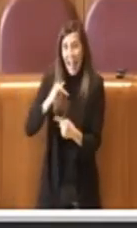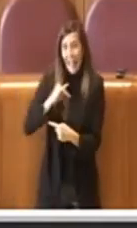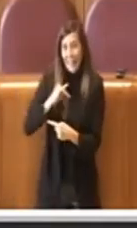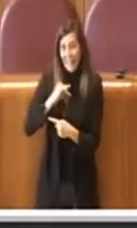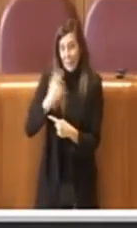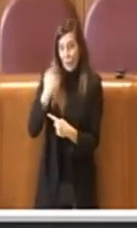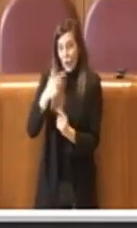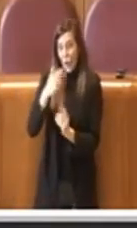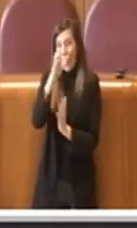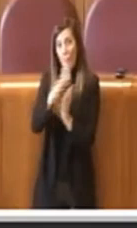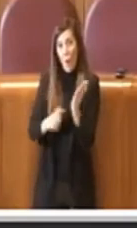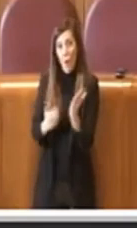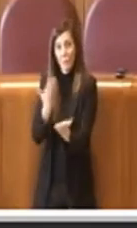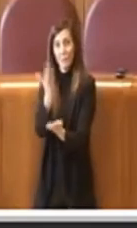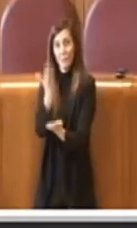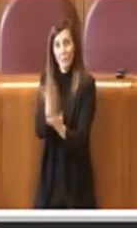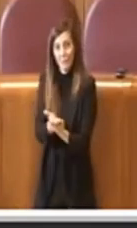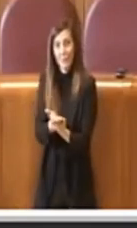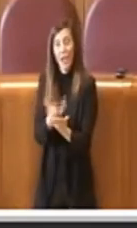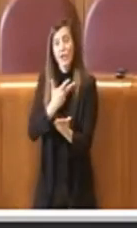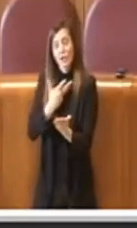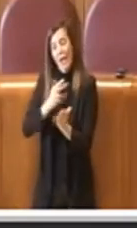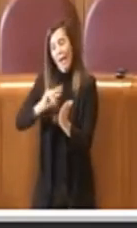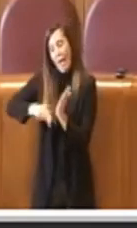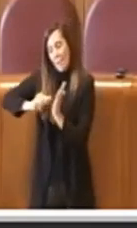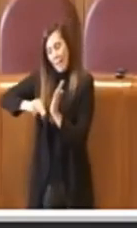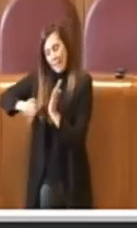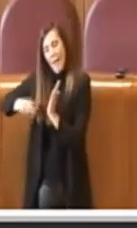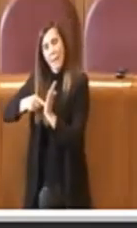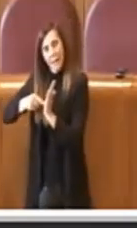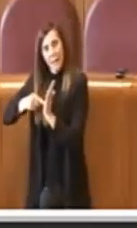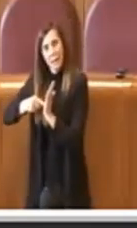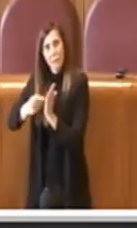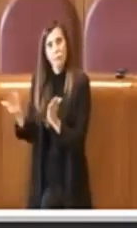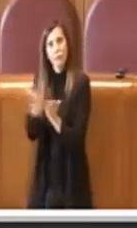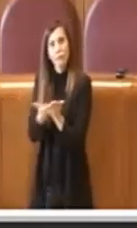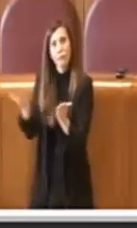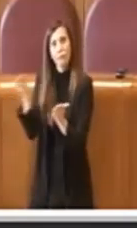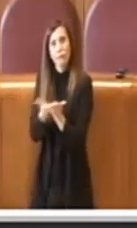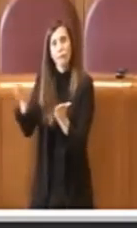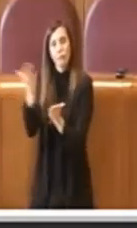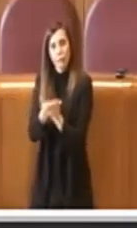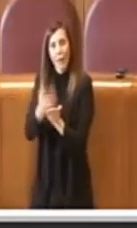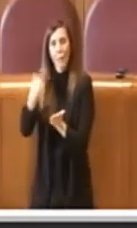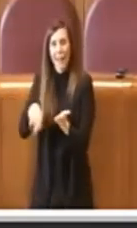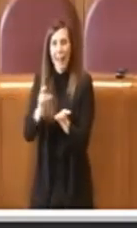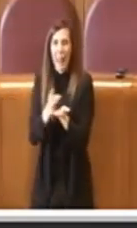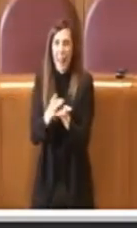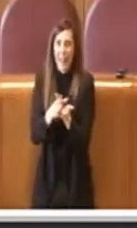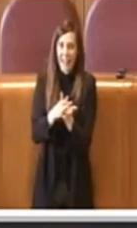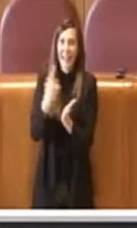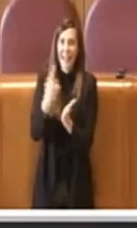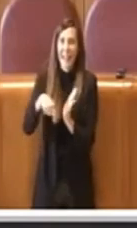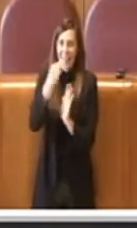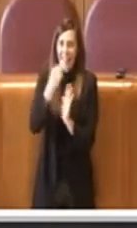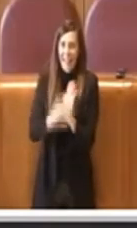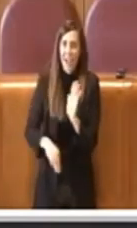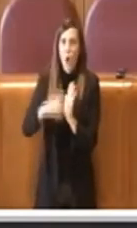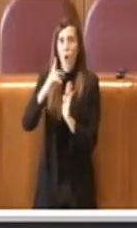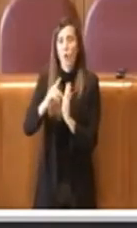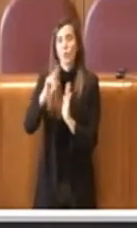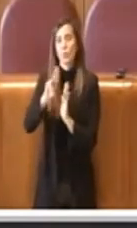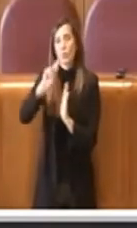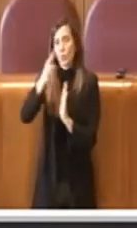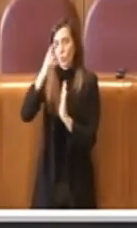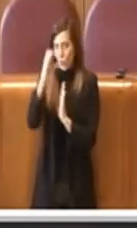depositata sono stati presentati degli emendamenti importanti che prevederanno l'eliminazione dell'obbligo della regolarità del DURC come